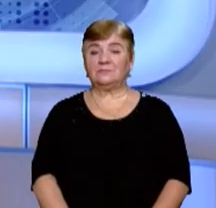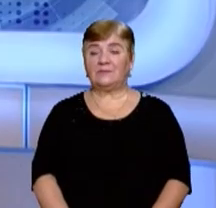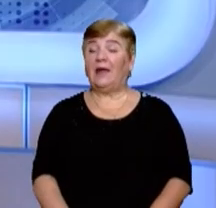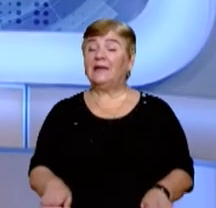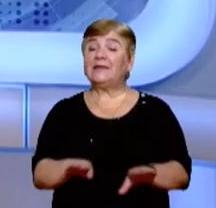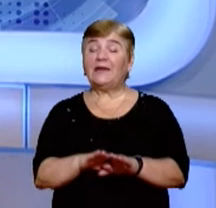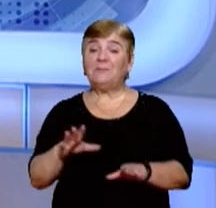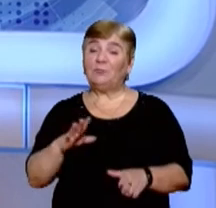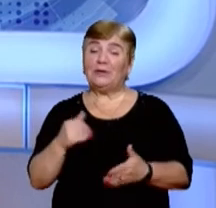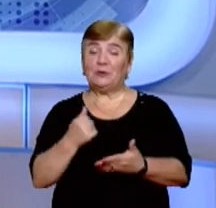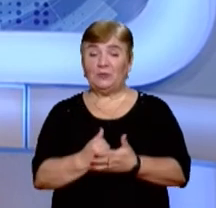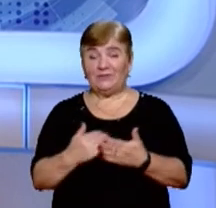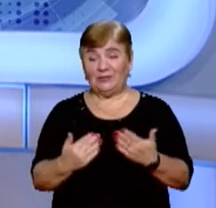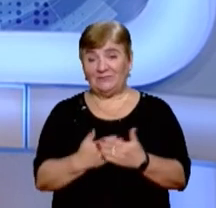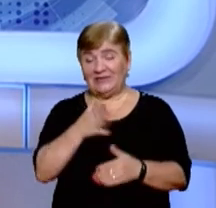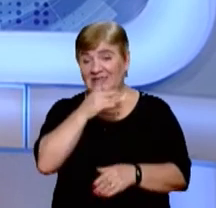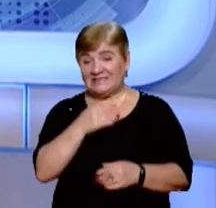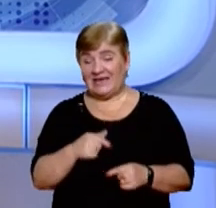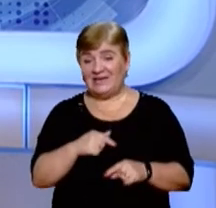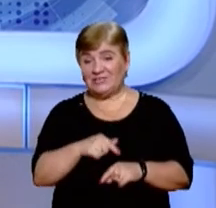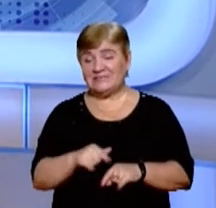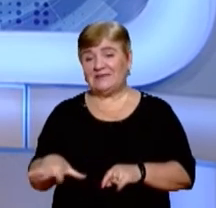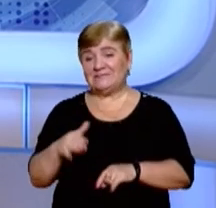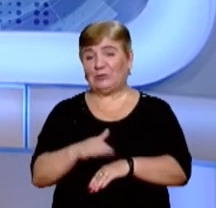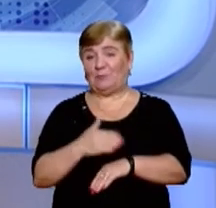Такими були головні новини на цей час. На все добре.